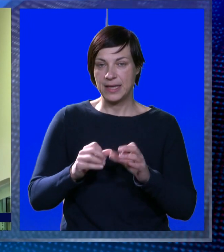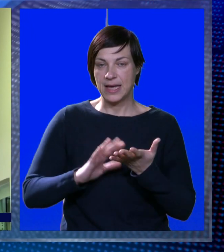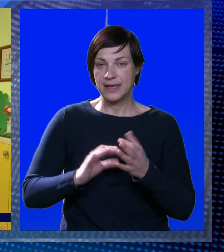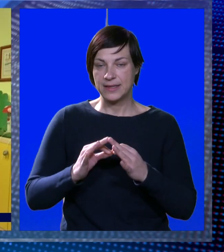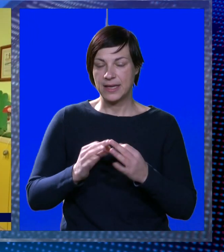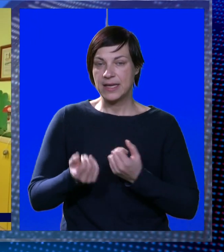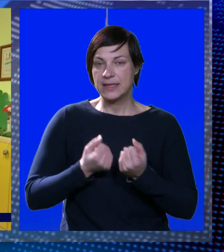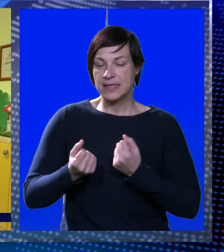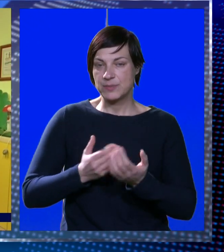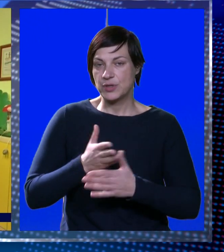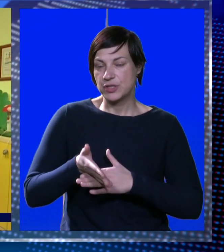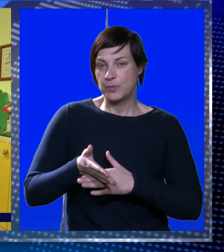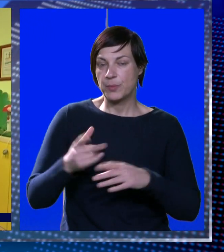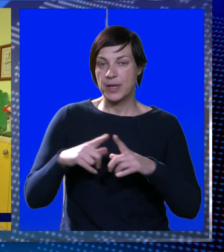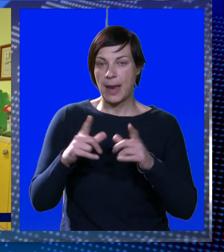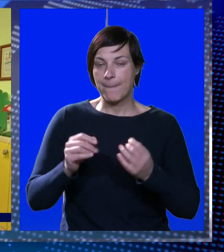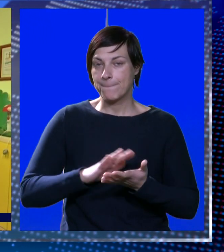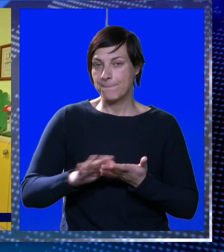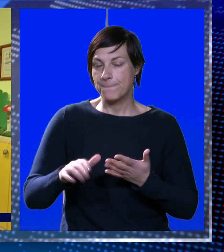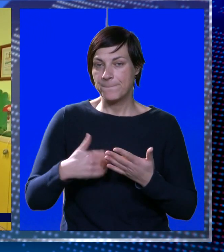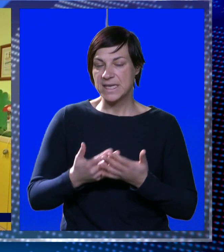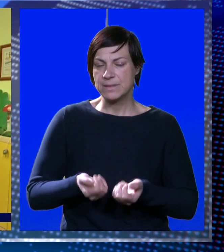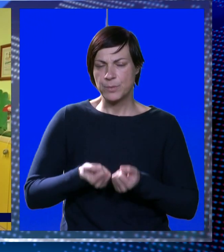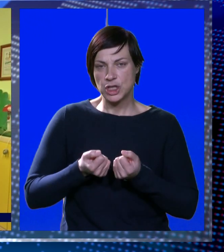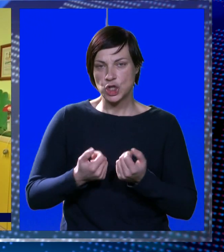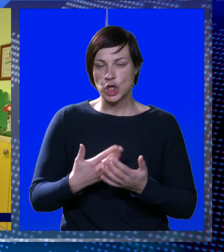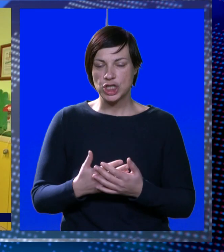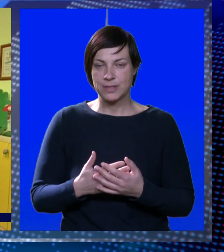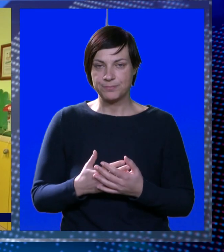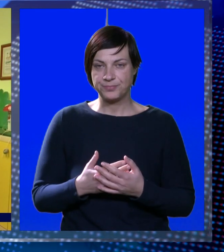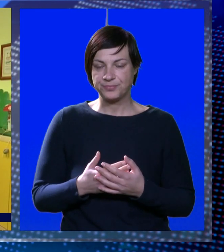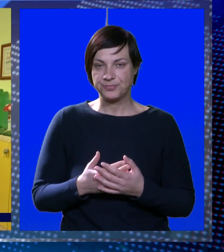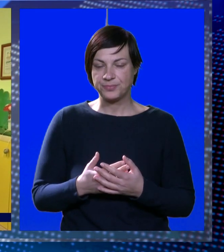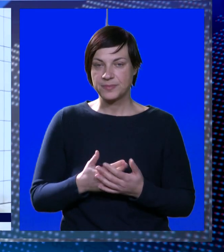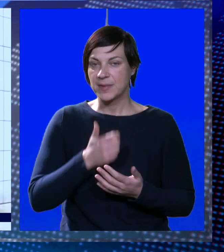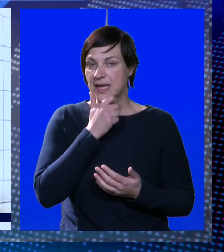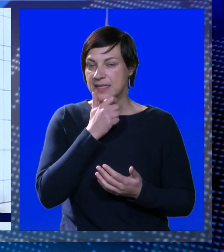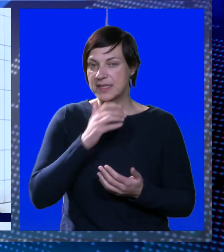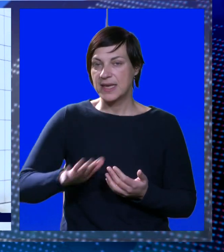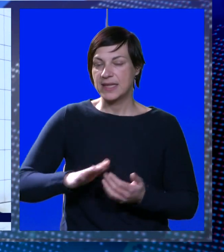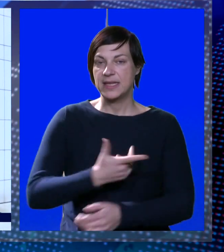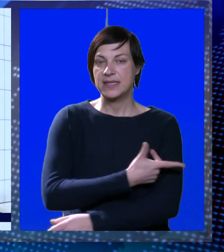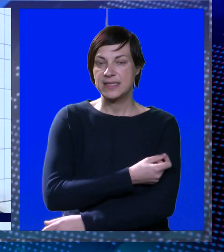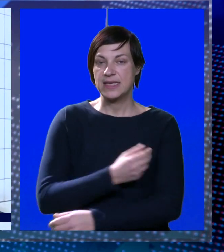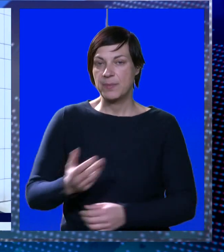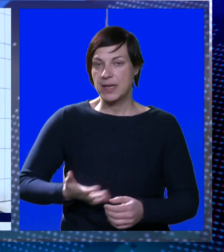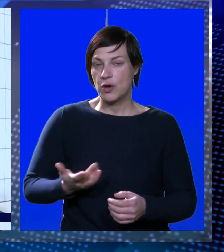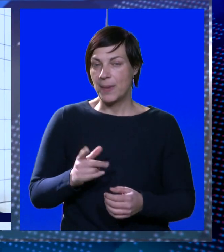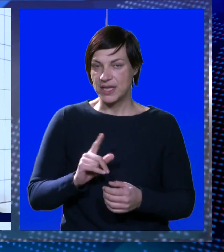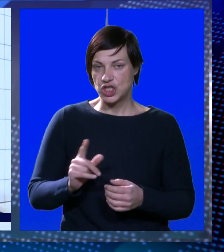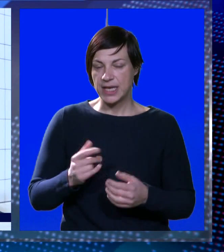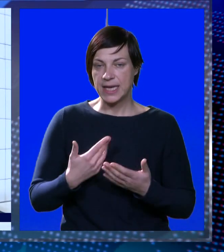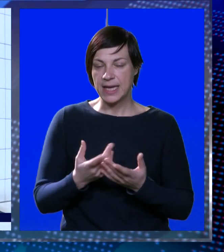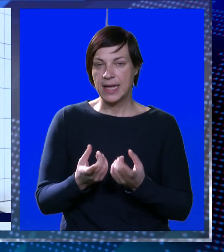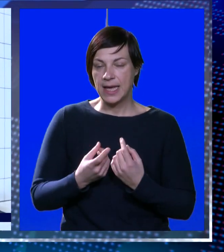pediatra, da je sposobno pohađati u stanovu bez ikakvih poteškoća. Starije djete je cijepljeno, mlađe djete